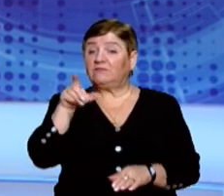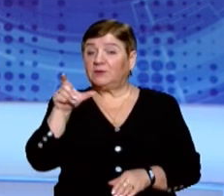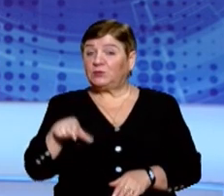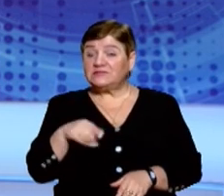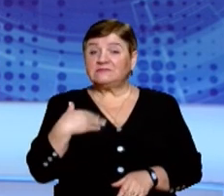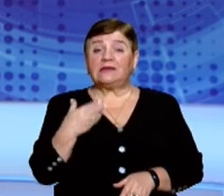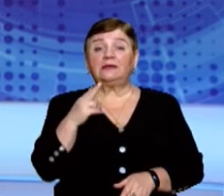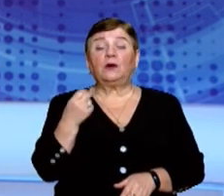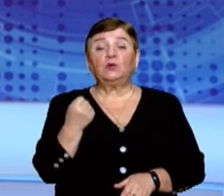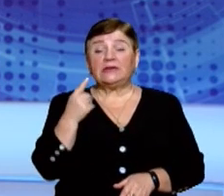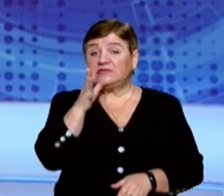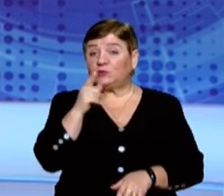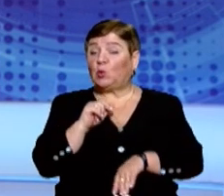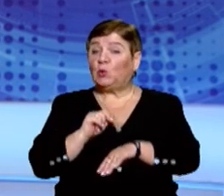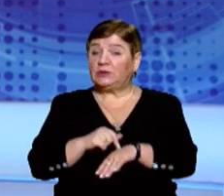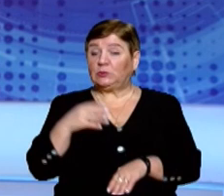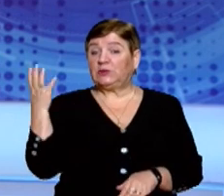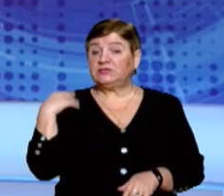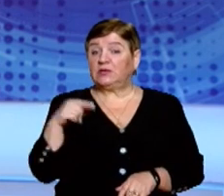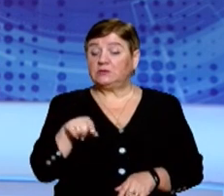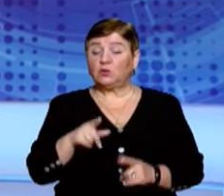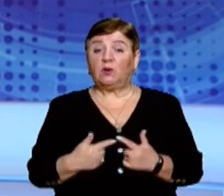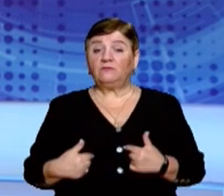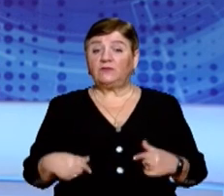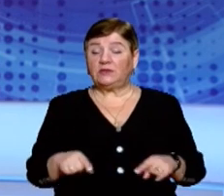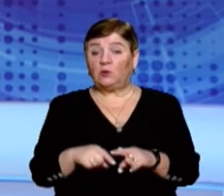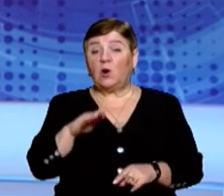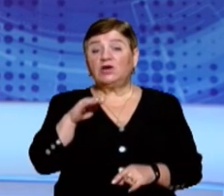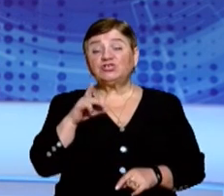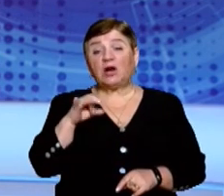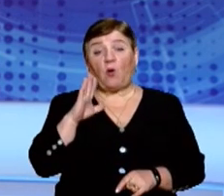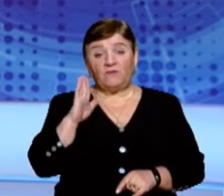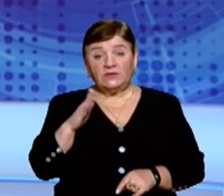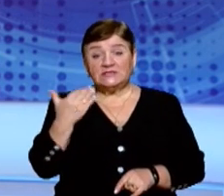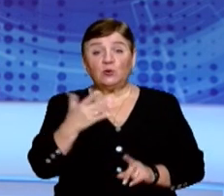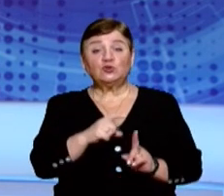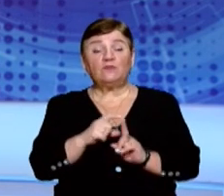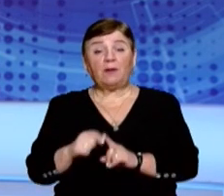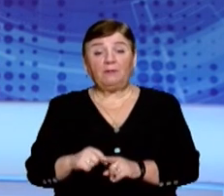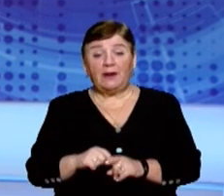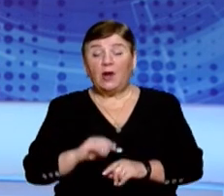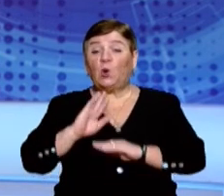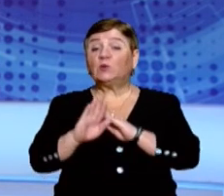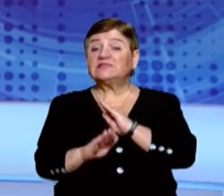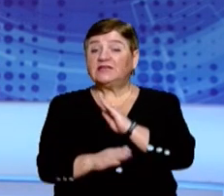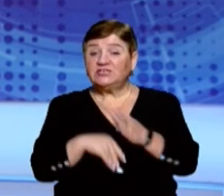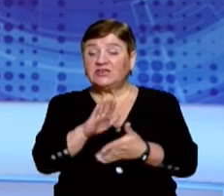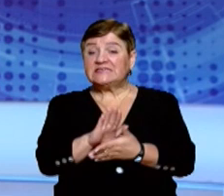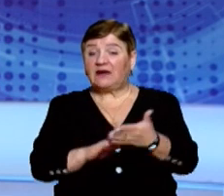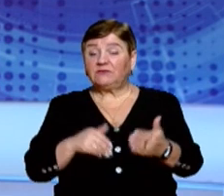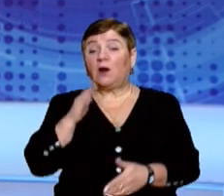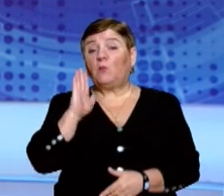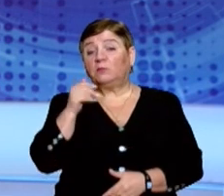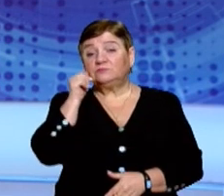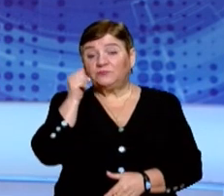станом на 11-ту годину назвав начальник цього відділу Григорій Жирков. За його словами, остаточна кількість поданих заяв буде відома